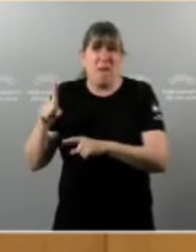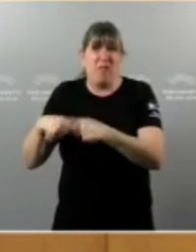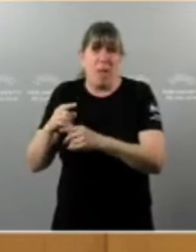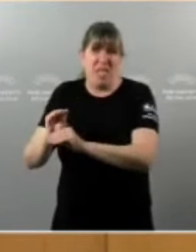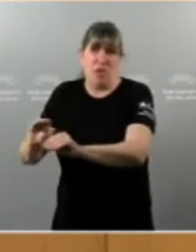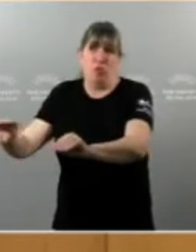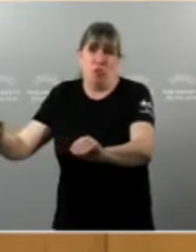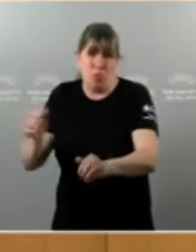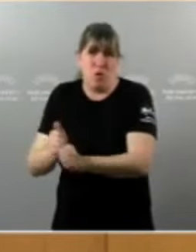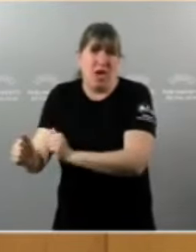sempre que se trate de familiares do PP.